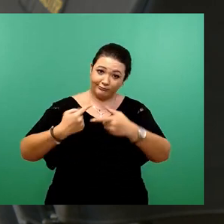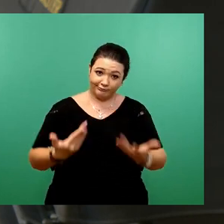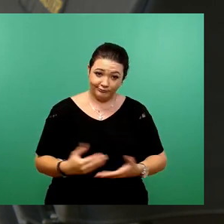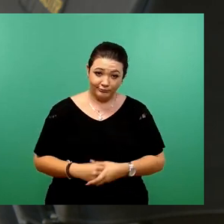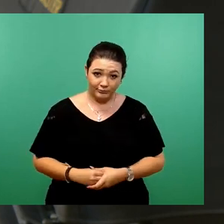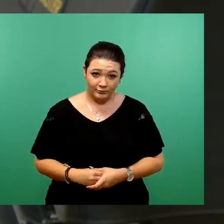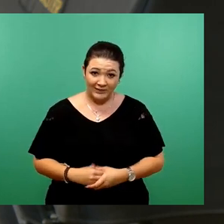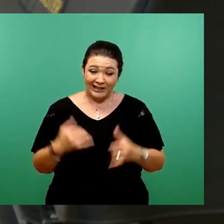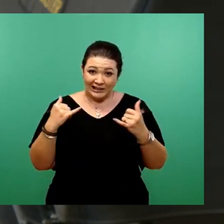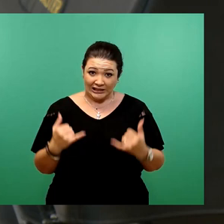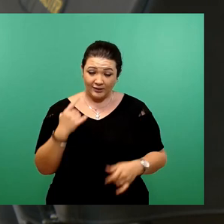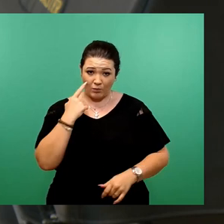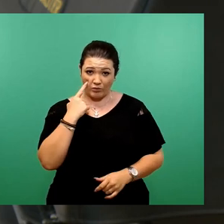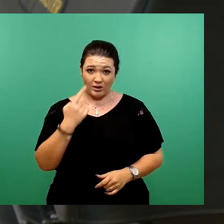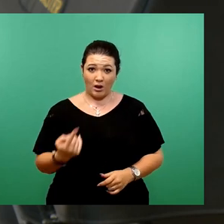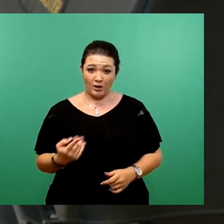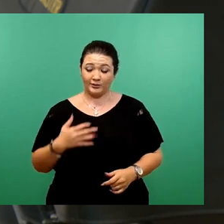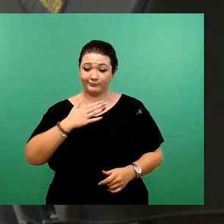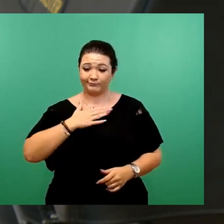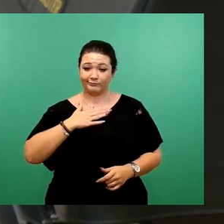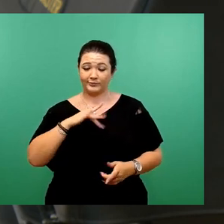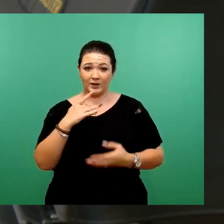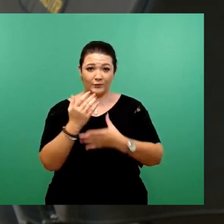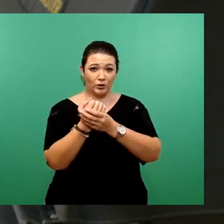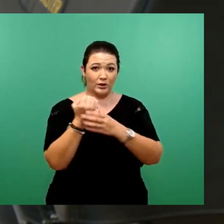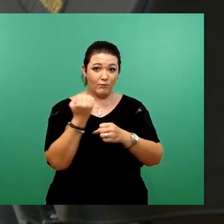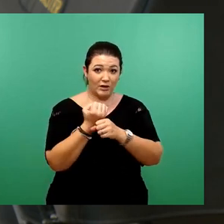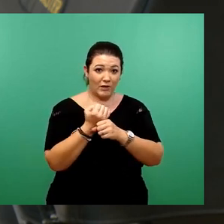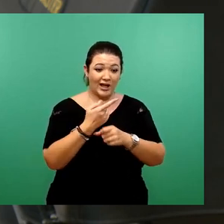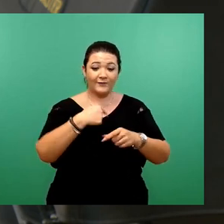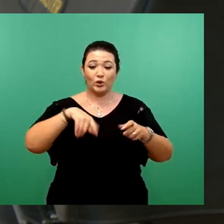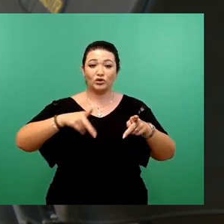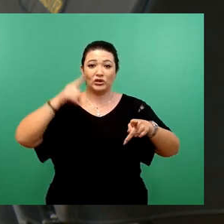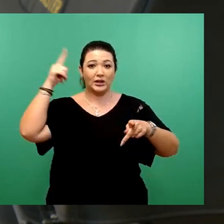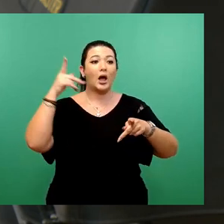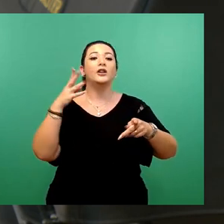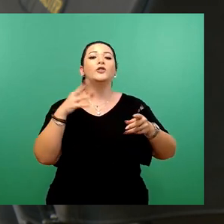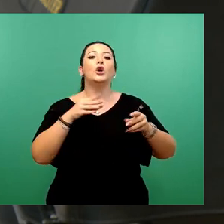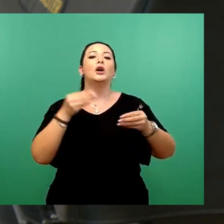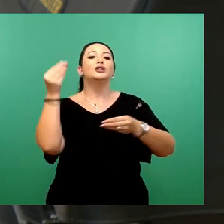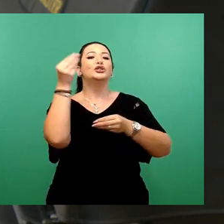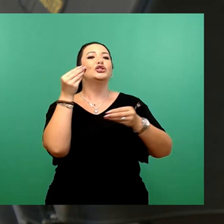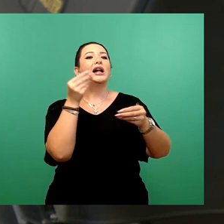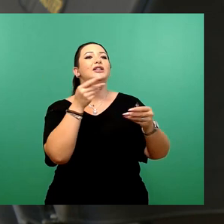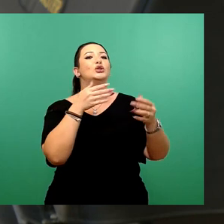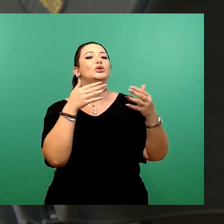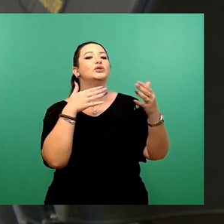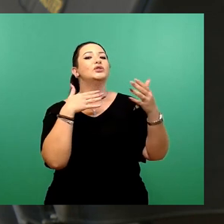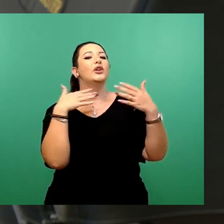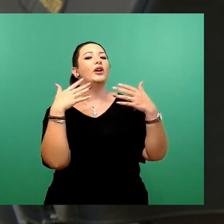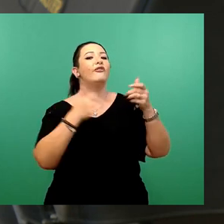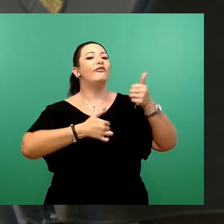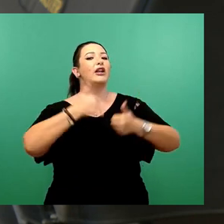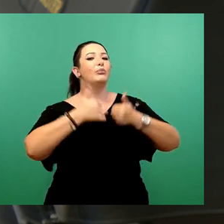Aktuell erfolgt unter Beteiligung von Vertretern des Stadtrats ein Gestaltungswettbewerb für das geplante Flusswasserwerk. Die